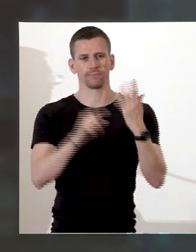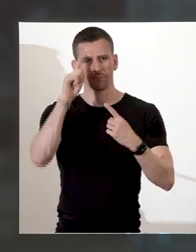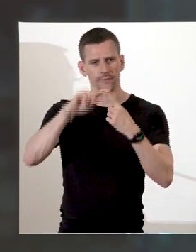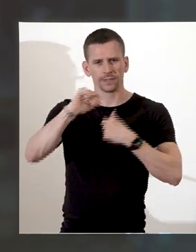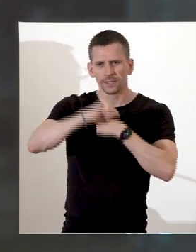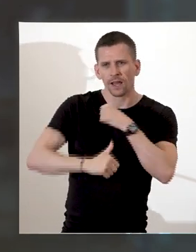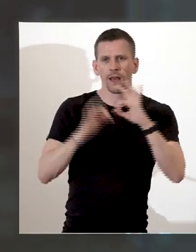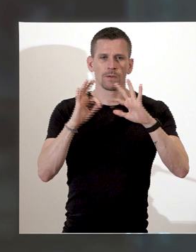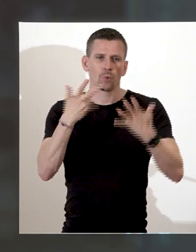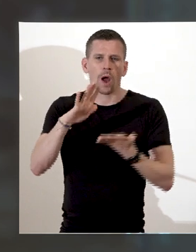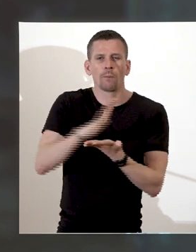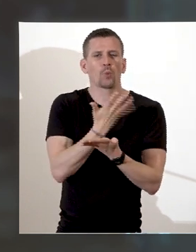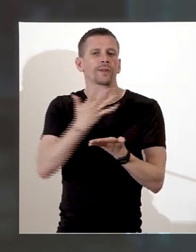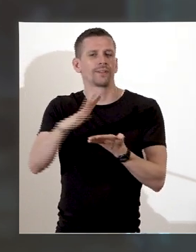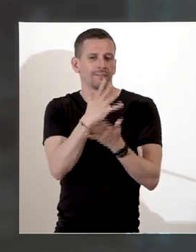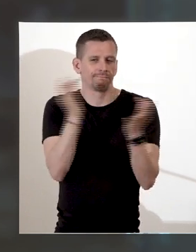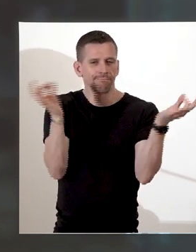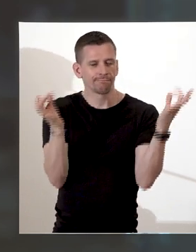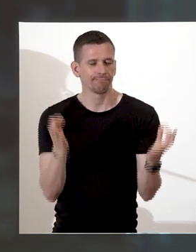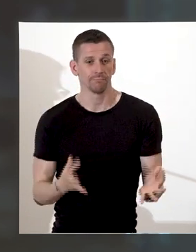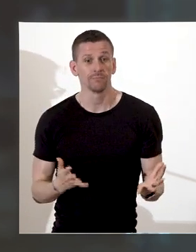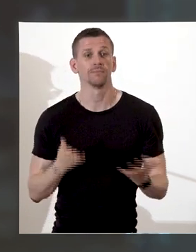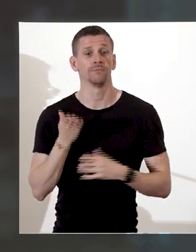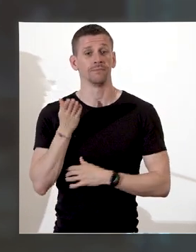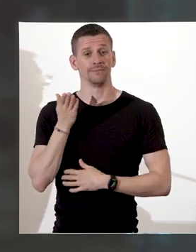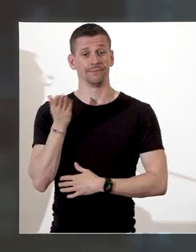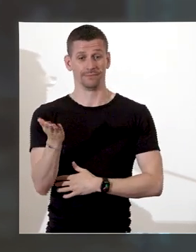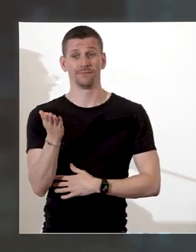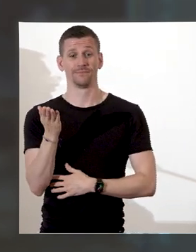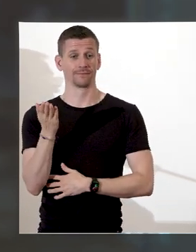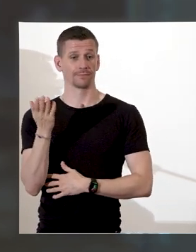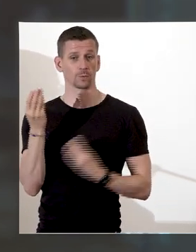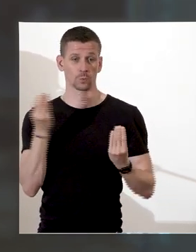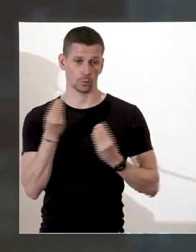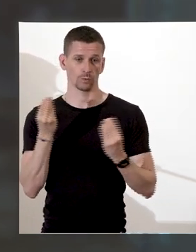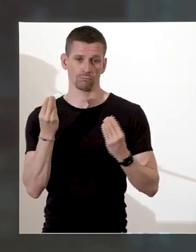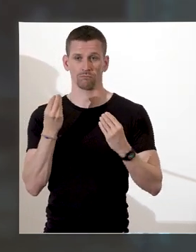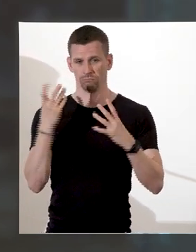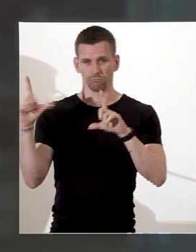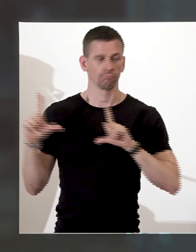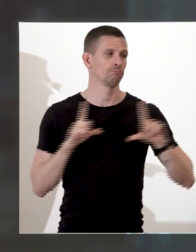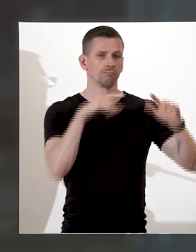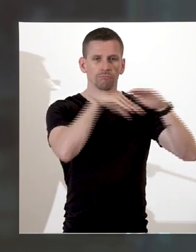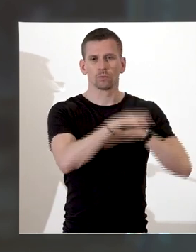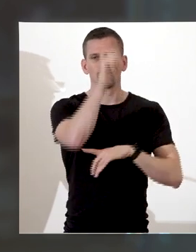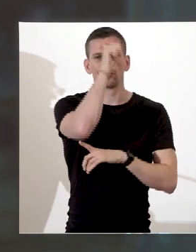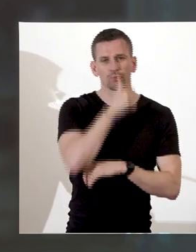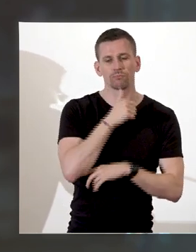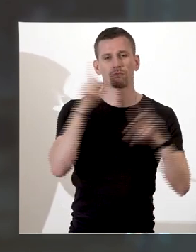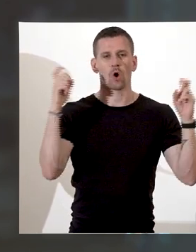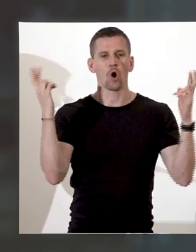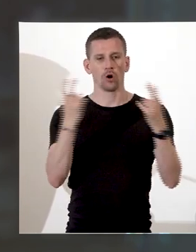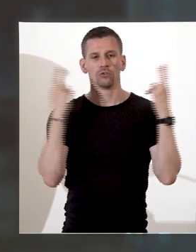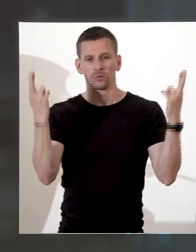toile est conservée au Musée du Nouveau Monde de La Rochelle et je précise que je me suis appuyé sur un dossier